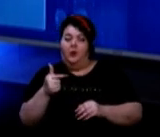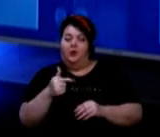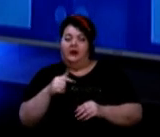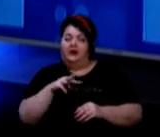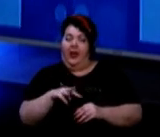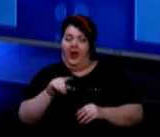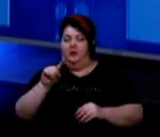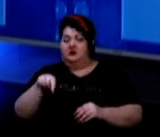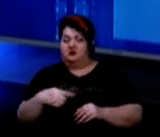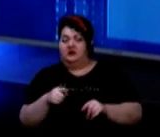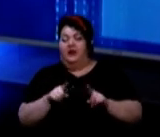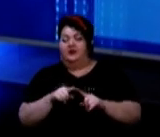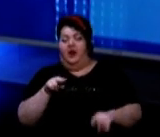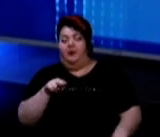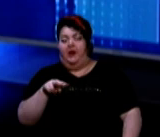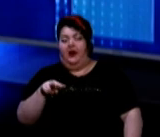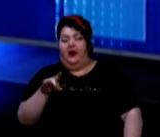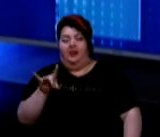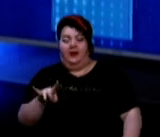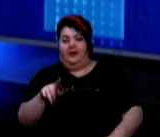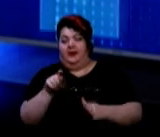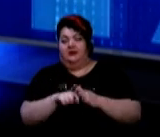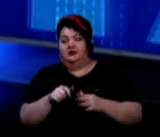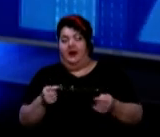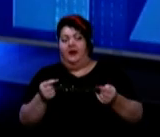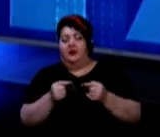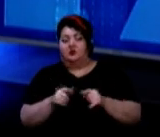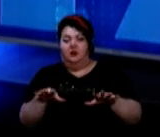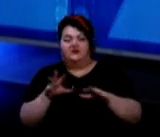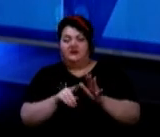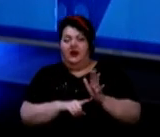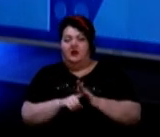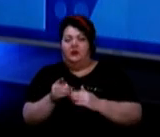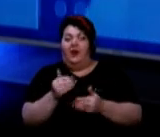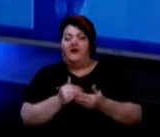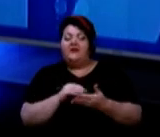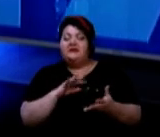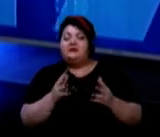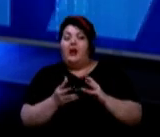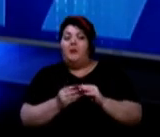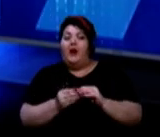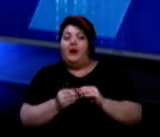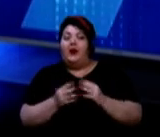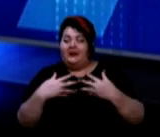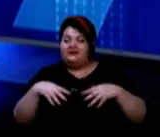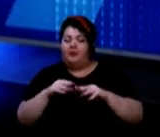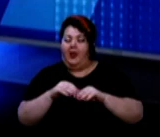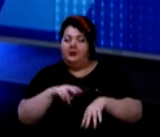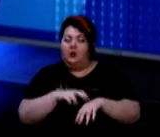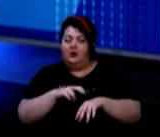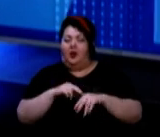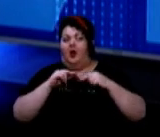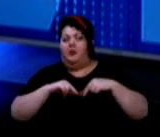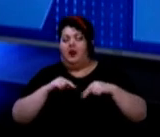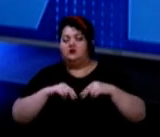на ПЛР-діагностику. Все це розпочинається від сімейного лікаря. Працюють мобільні